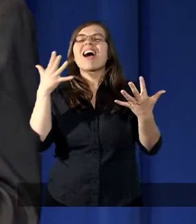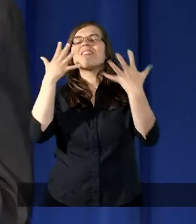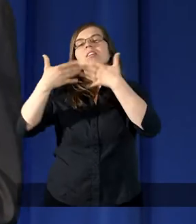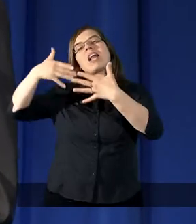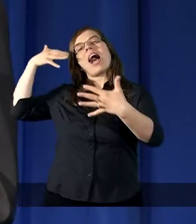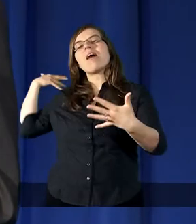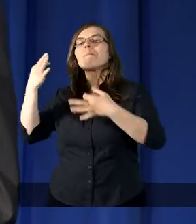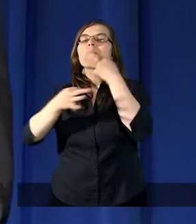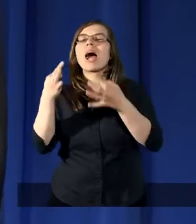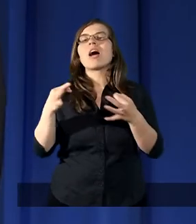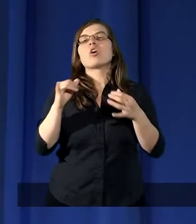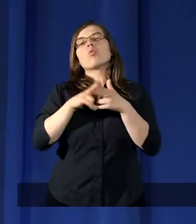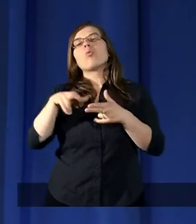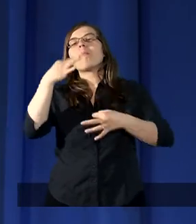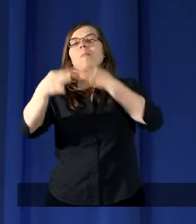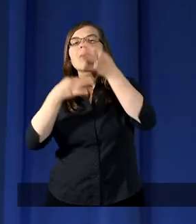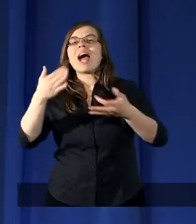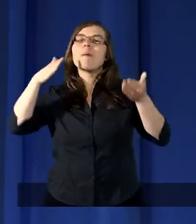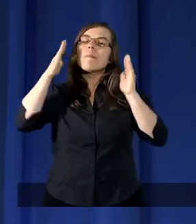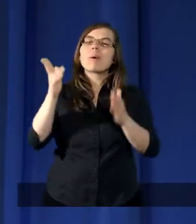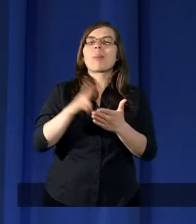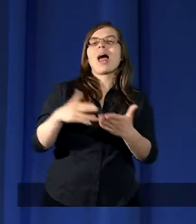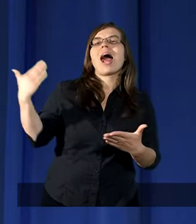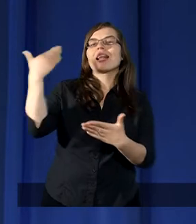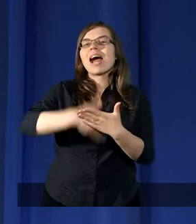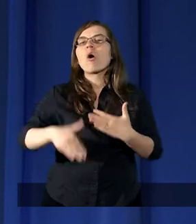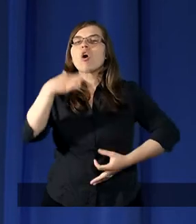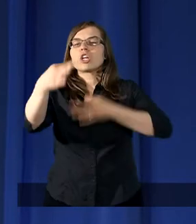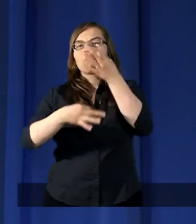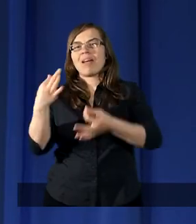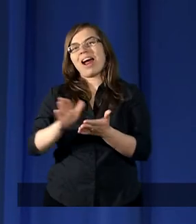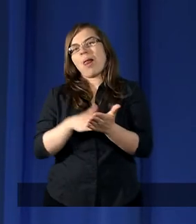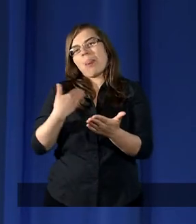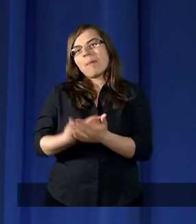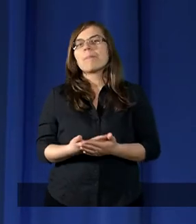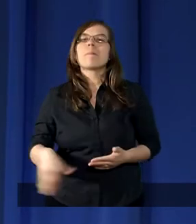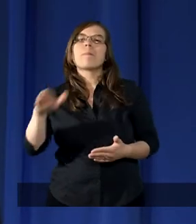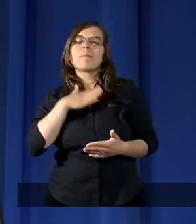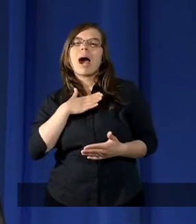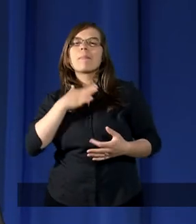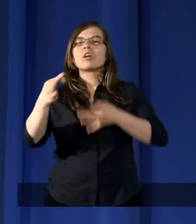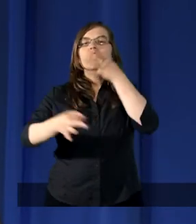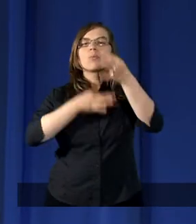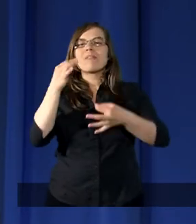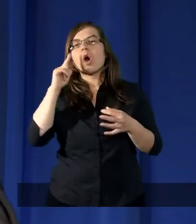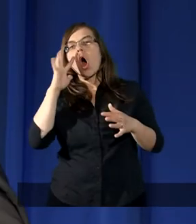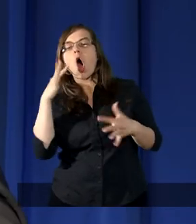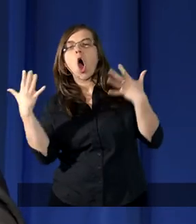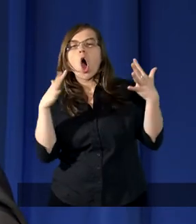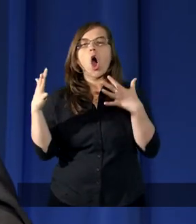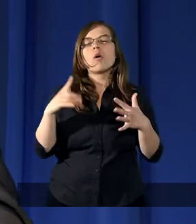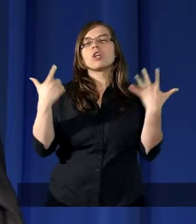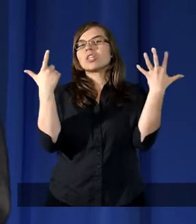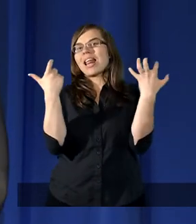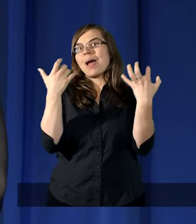jeszcze jakaś pieśń, którą będziemy na zakończenie śpiewali. Mamy w śpiewniku około 700